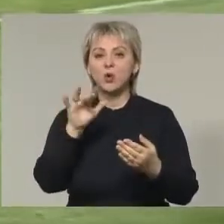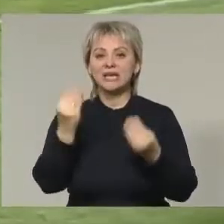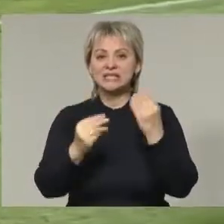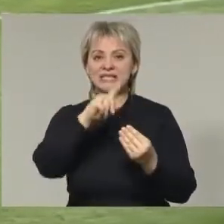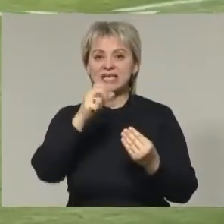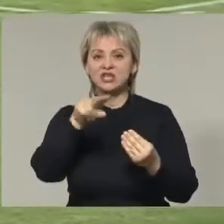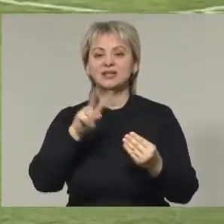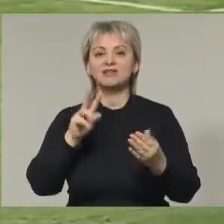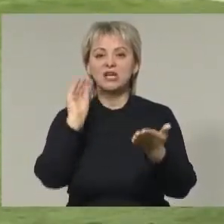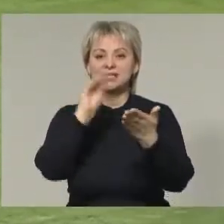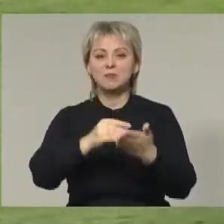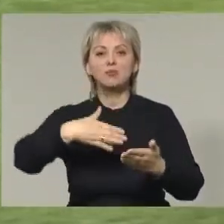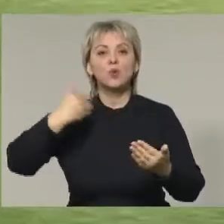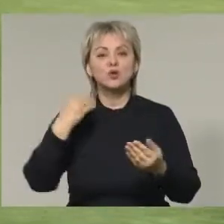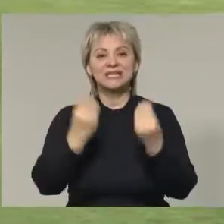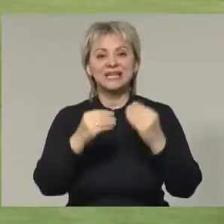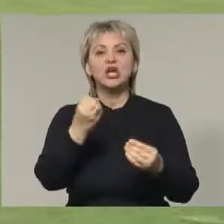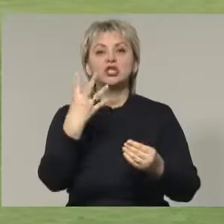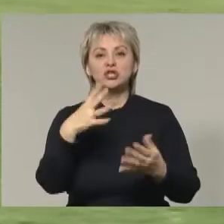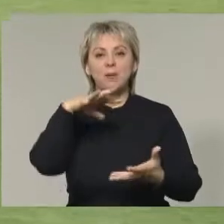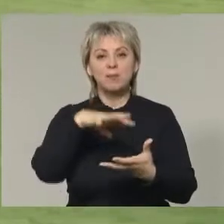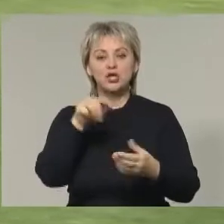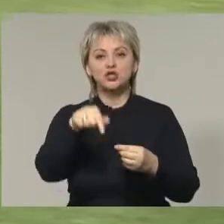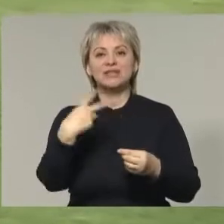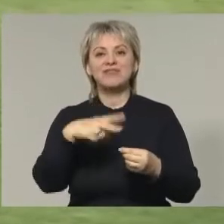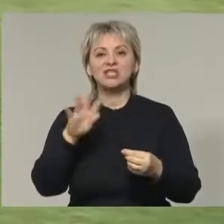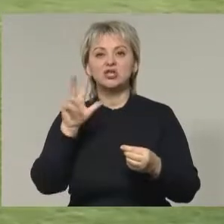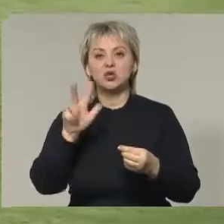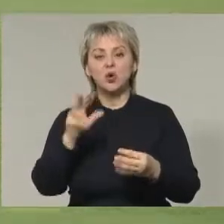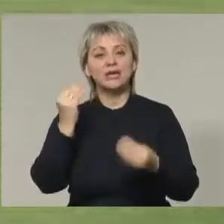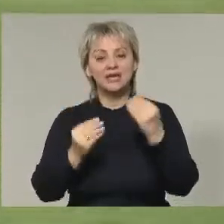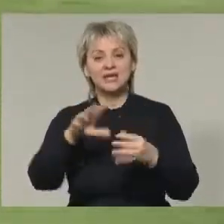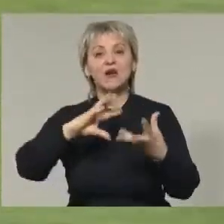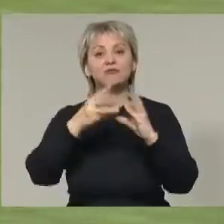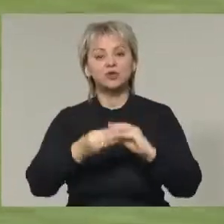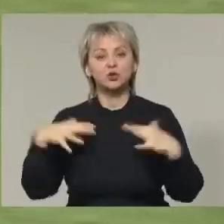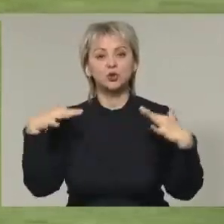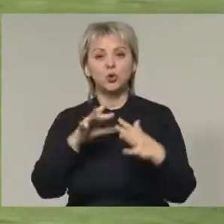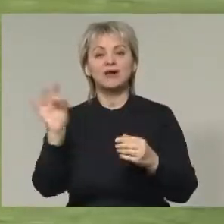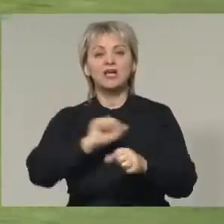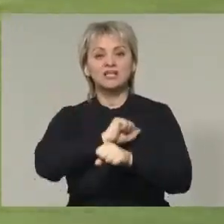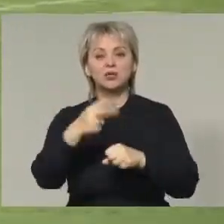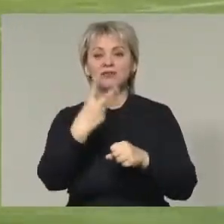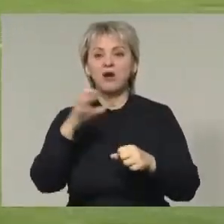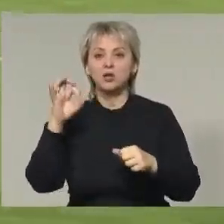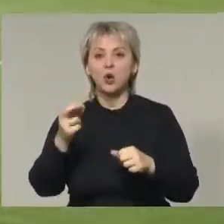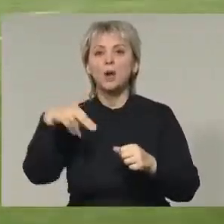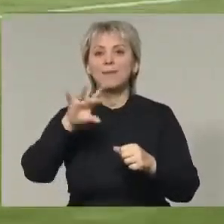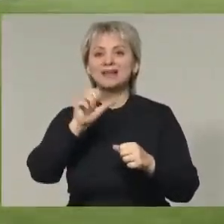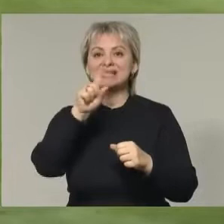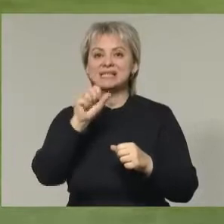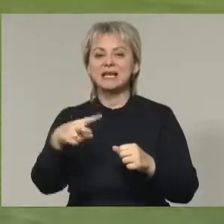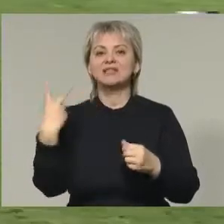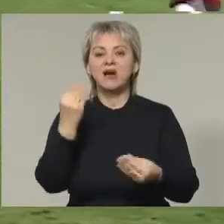игрок «Зенита-2», забивший в прошлом сезоне 14 мячей в 23 матчах. В итоге на сборе Ростов победил 2-0 партизан и